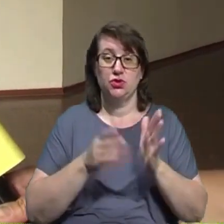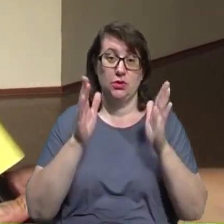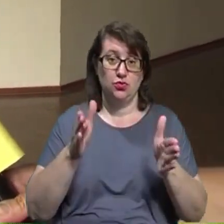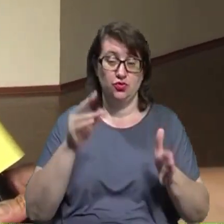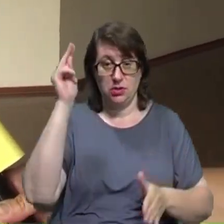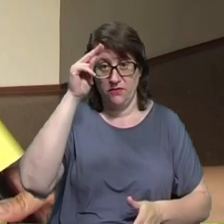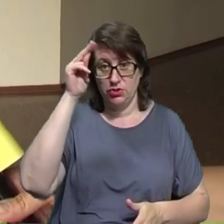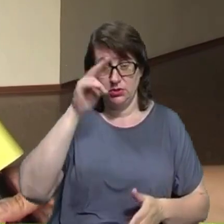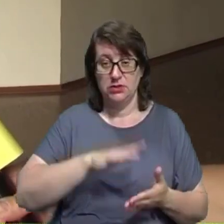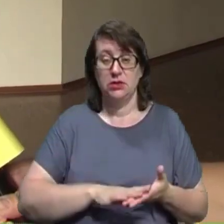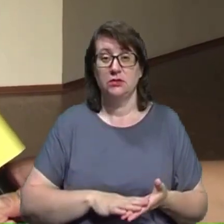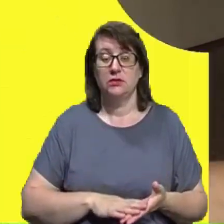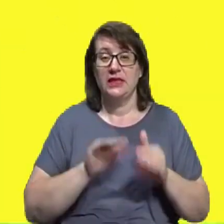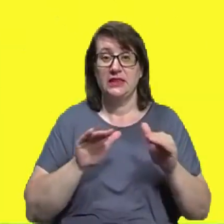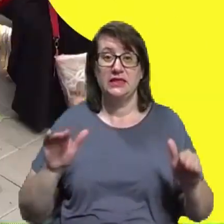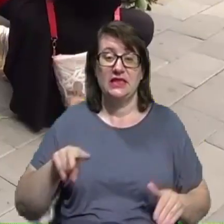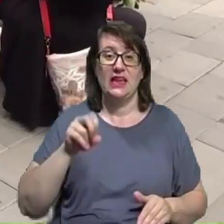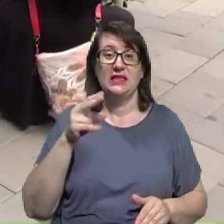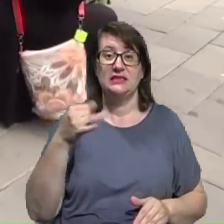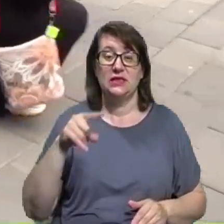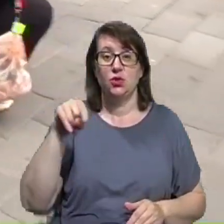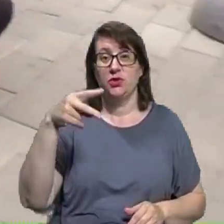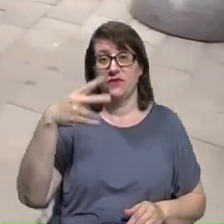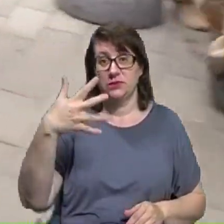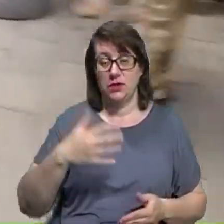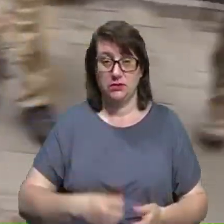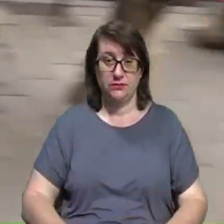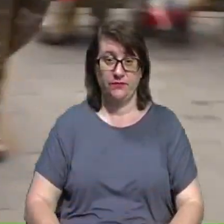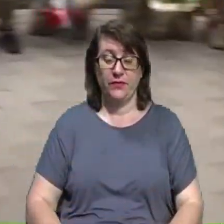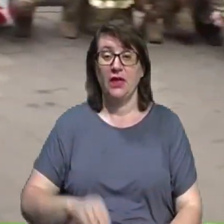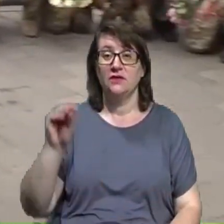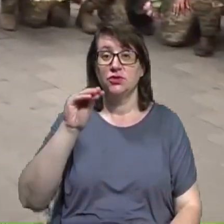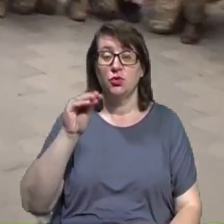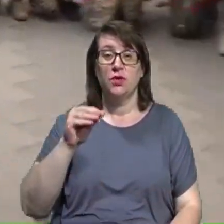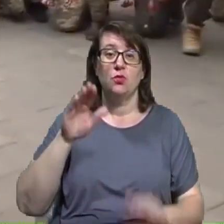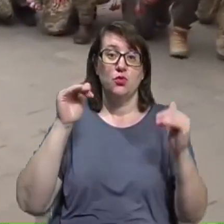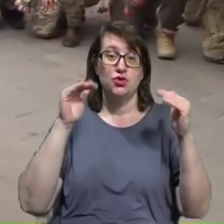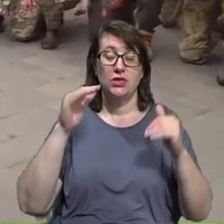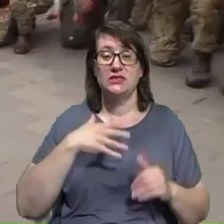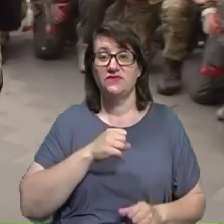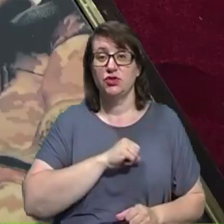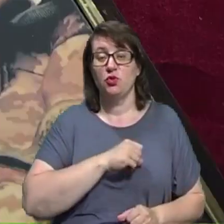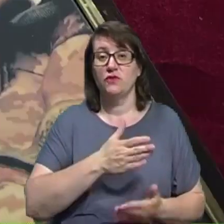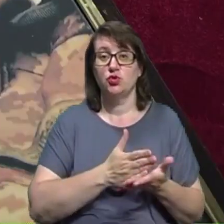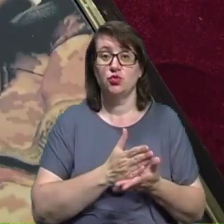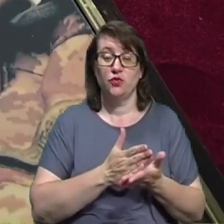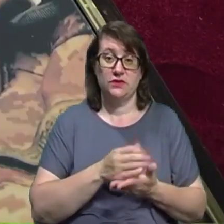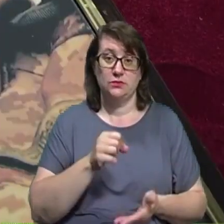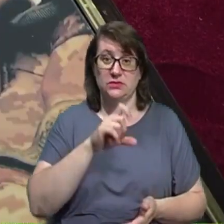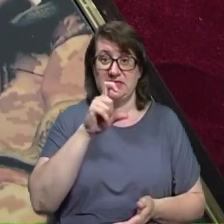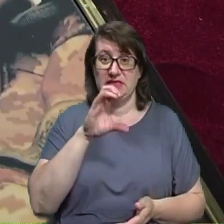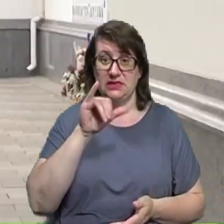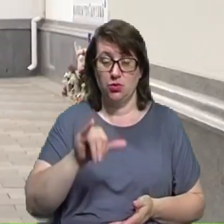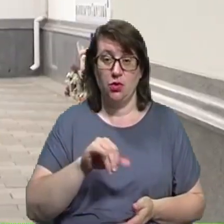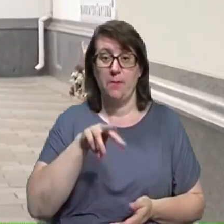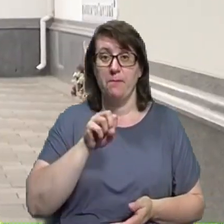діти ліцею номер 25. У Житомирі попрощалися із військовослужбовцем Збройних сил України Максимом